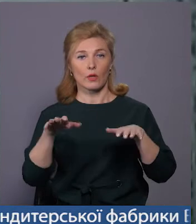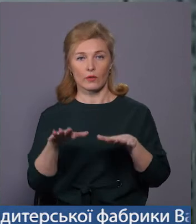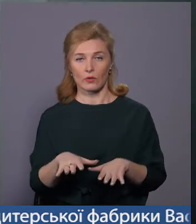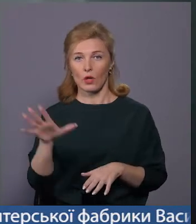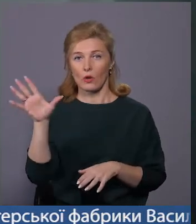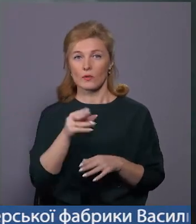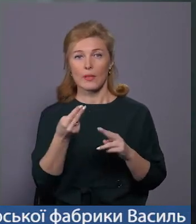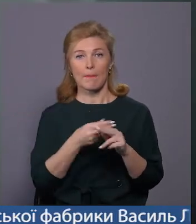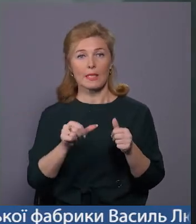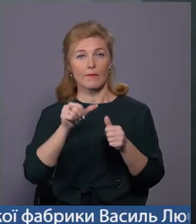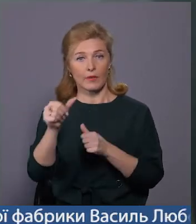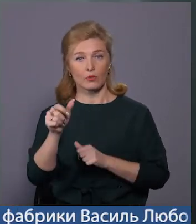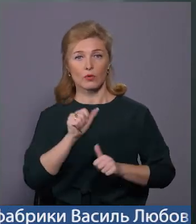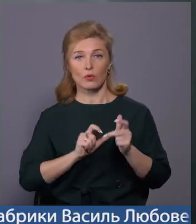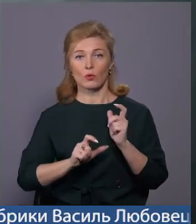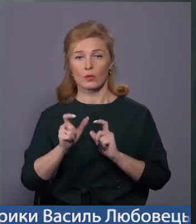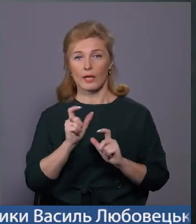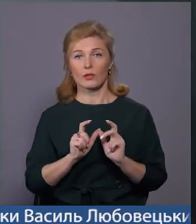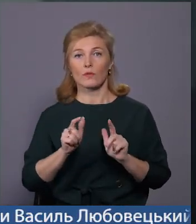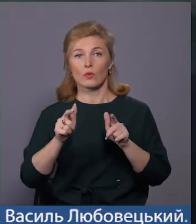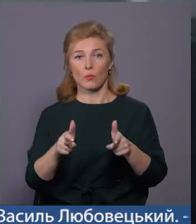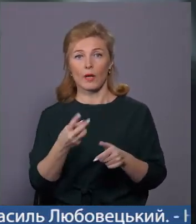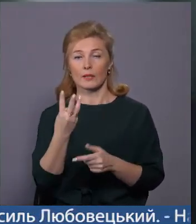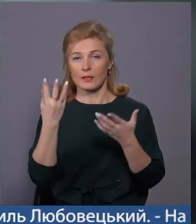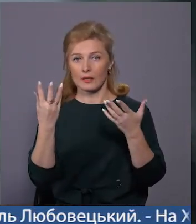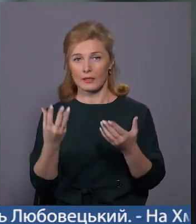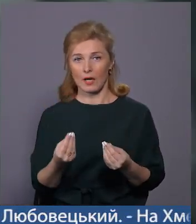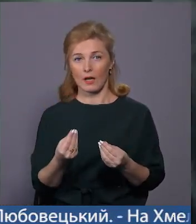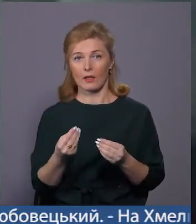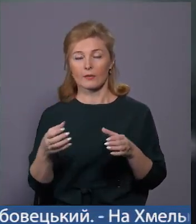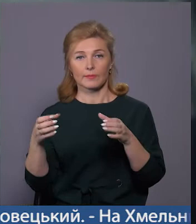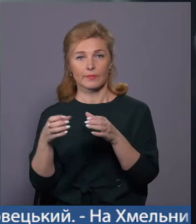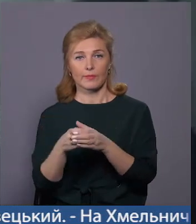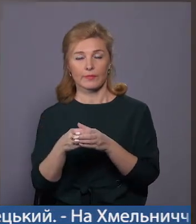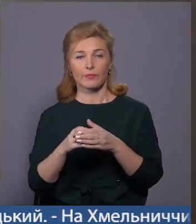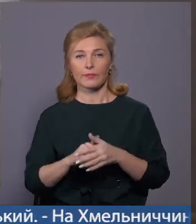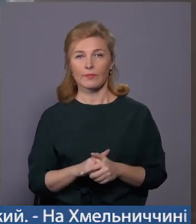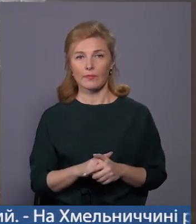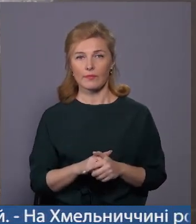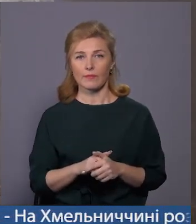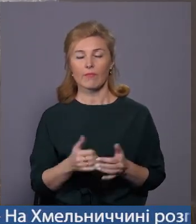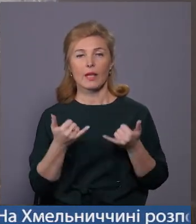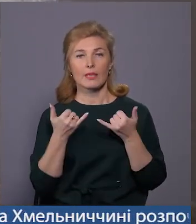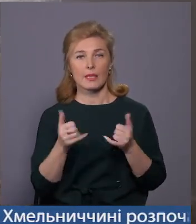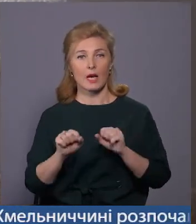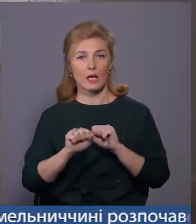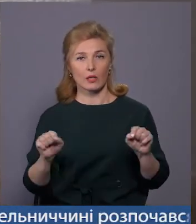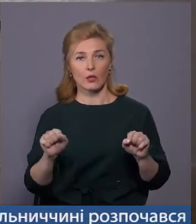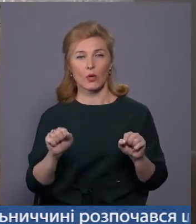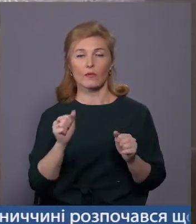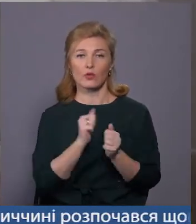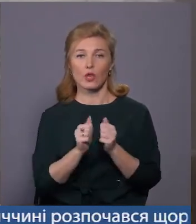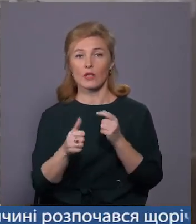Всі без виїмку студенти вступають у протягу трьох найближчих днів в корінь січових стрільців. Зараз героїв Крут часто